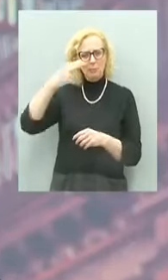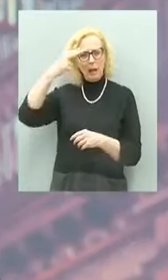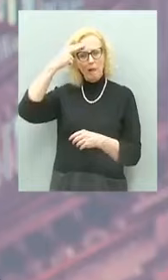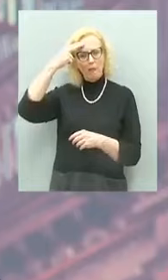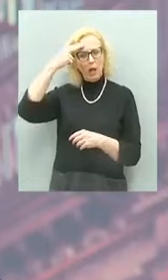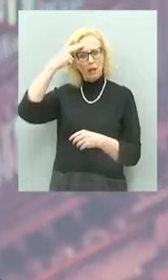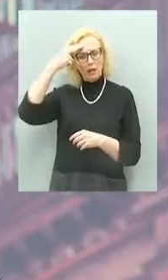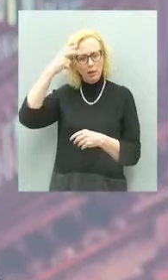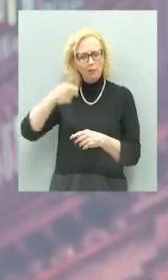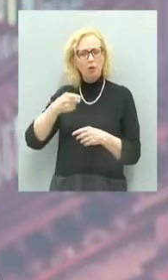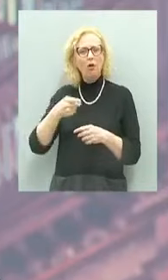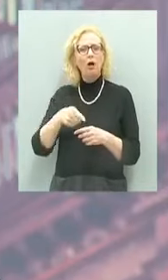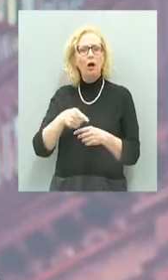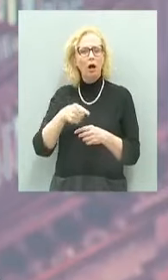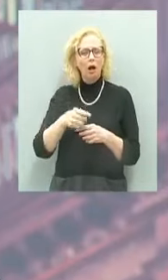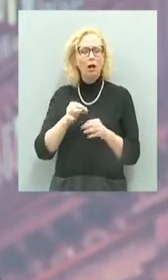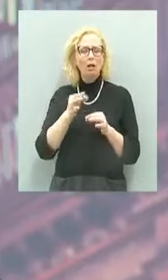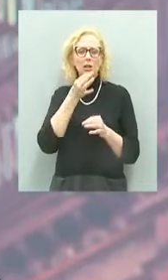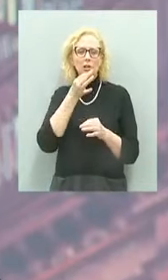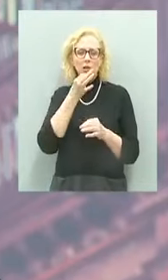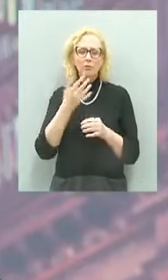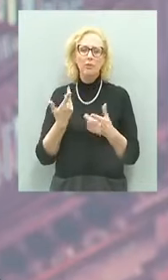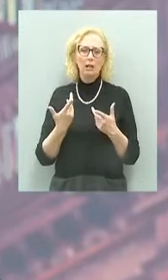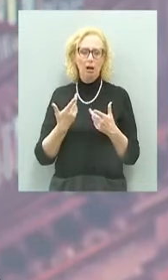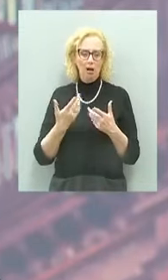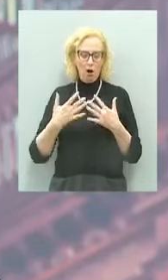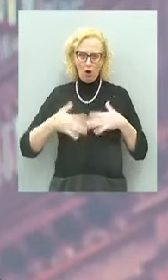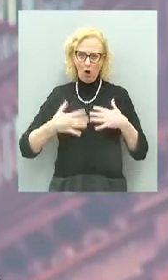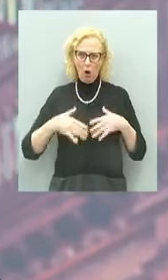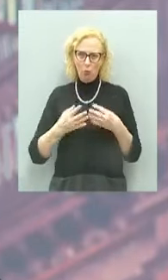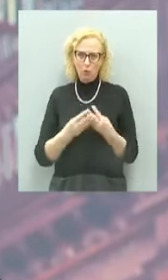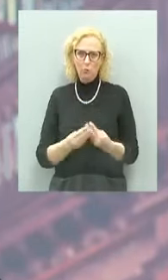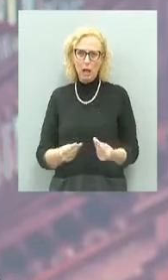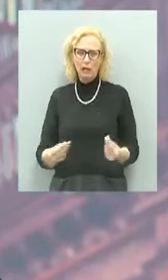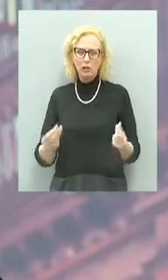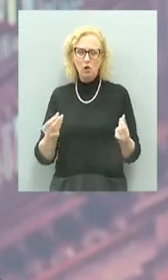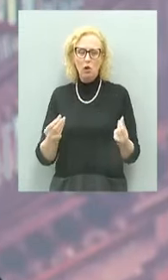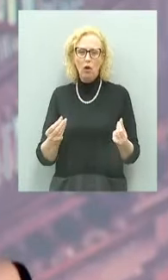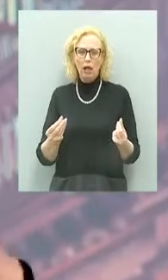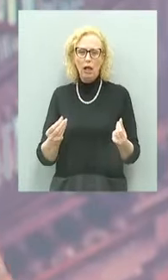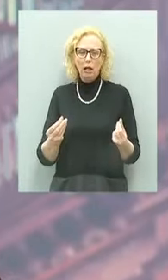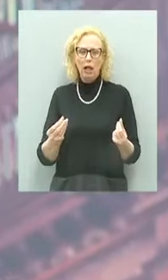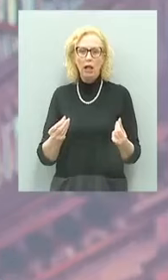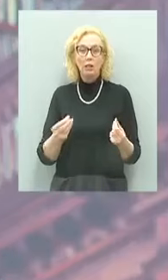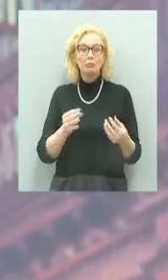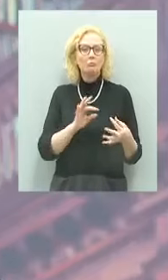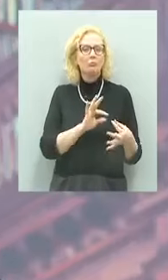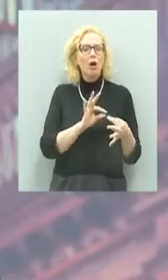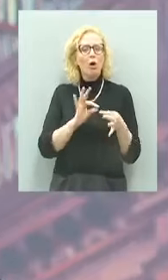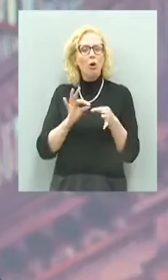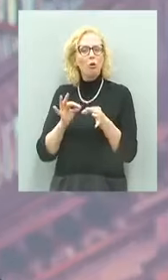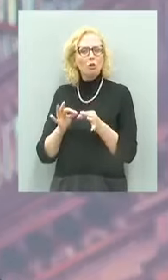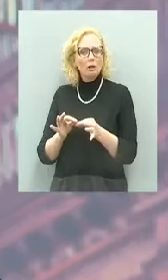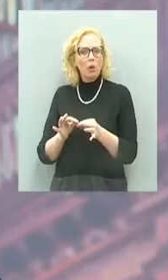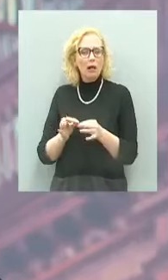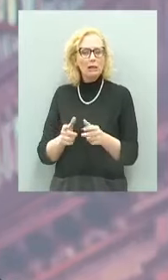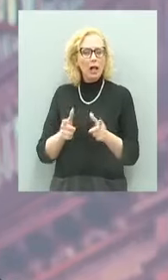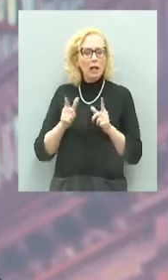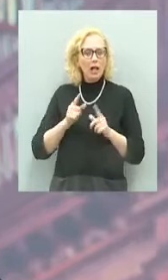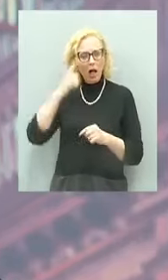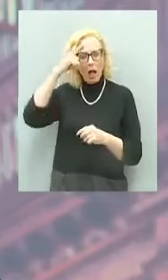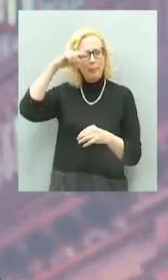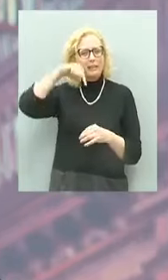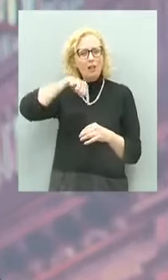comportano la sparizione appunto del corpo e generano di conseguenza una pressione